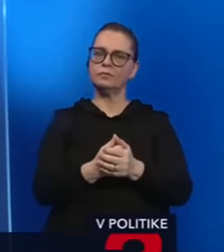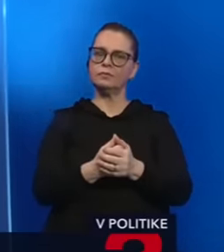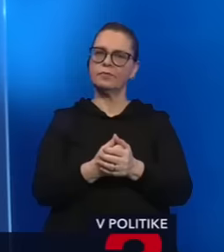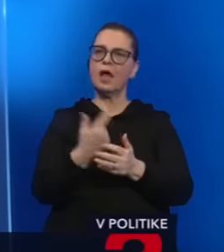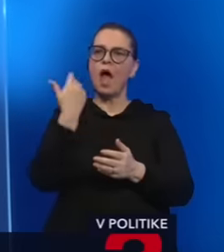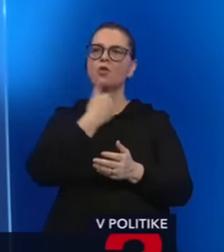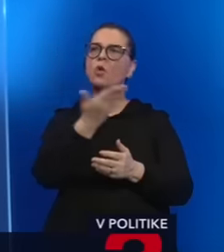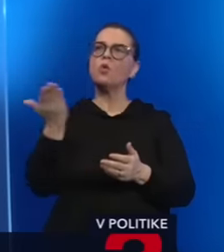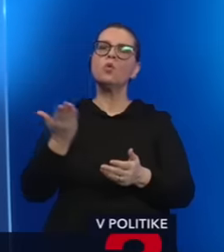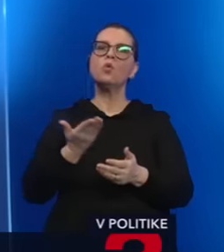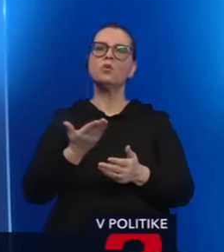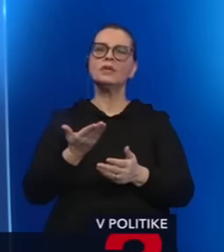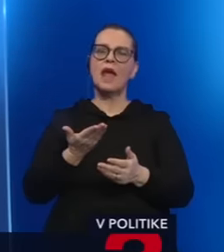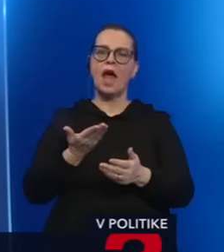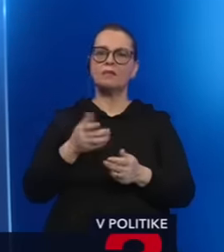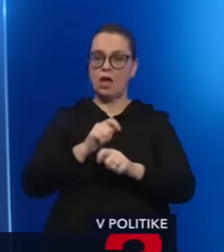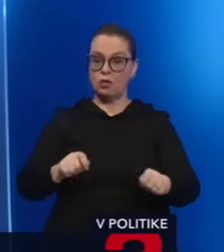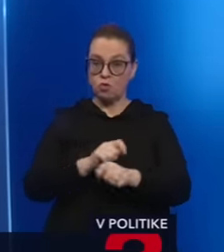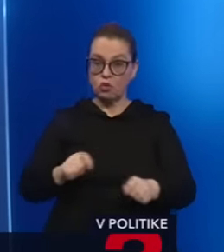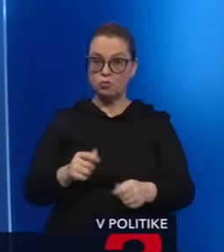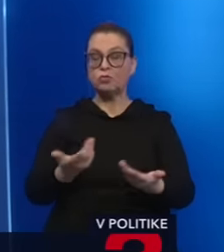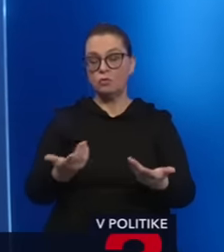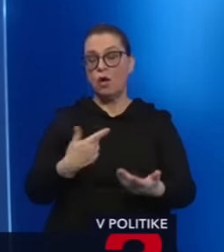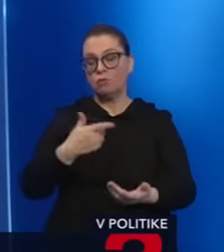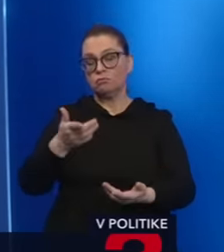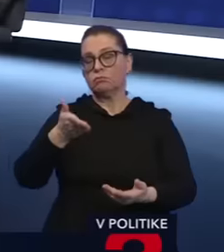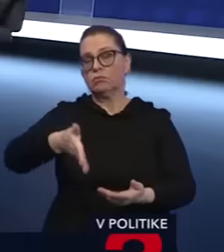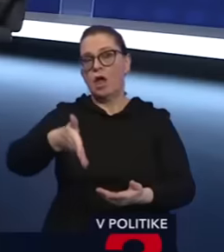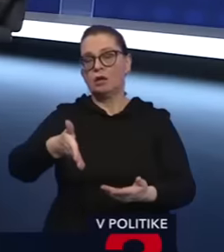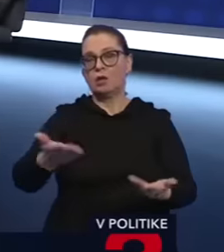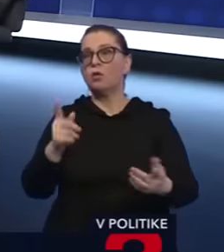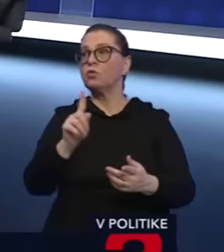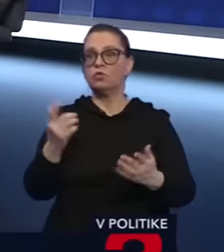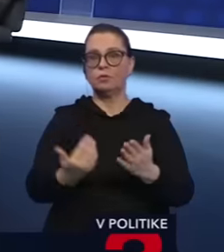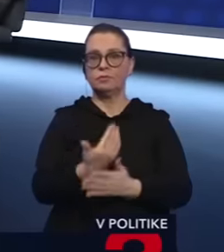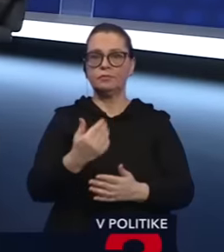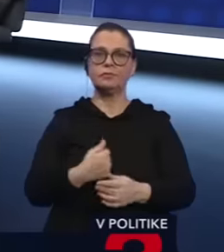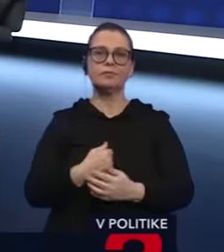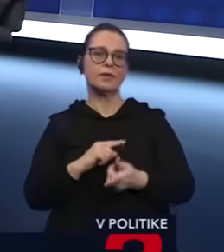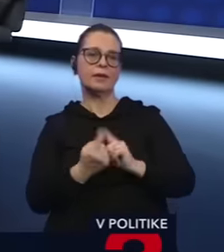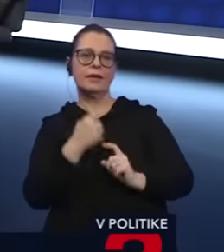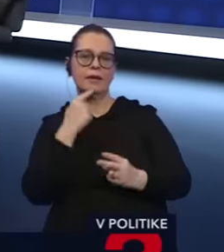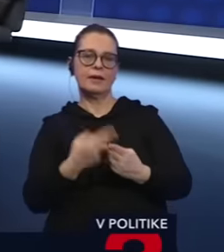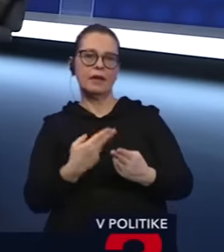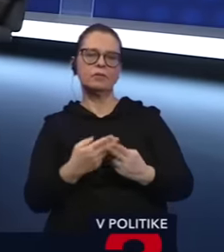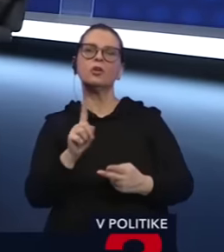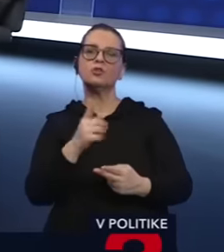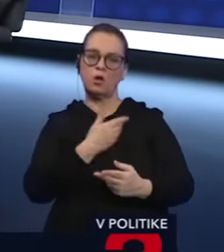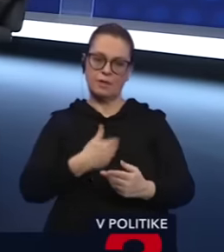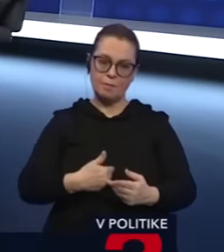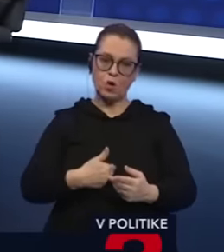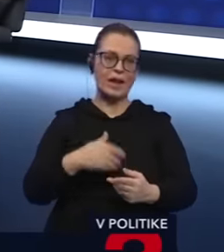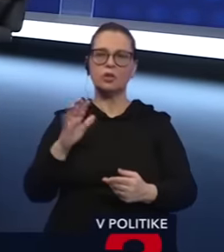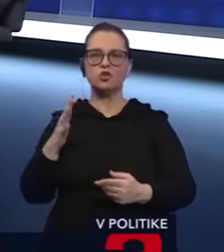pretože sme demokrati, tak im iba zagratulujeme, že ste sa rozhodli správne. By som vám zareagoval veľmi krátko, že kto je demokrát a kto nie je demokrát.